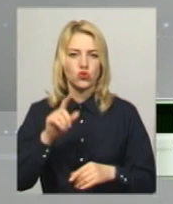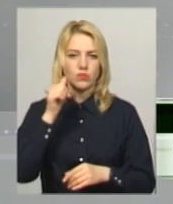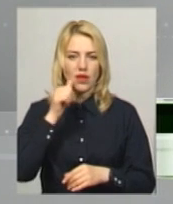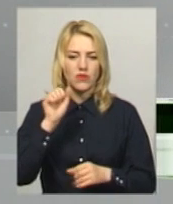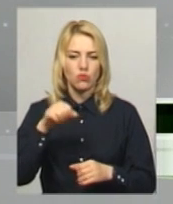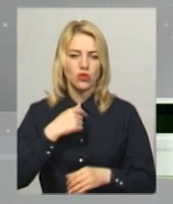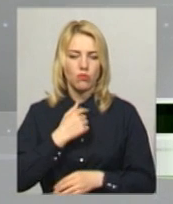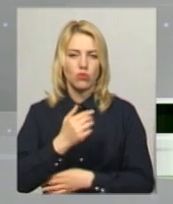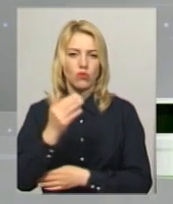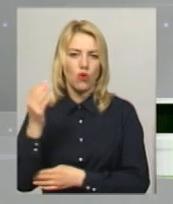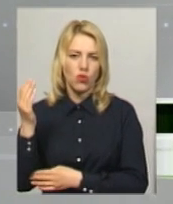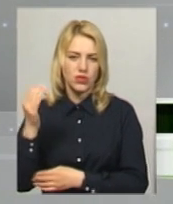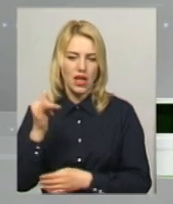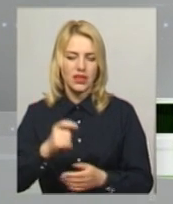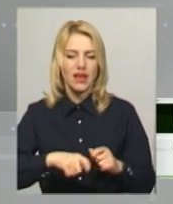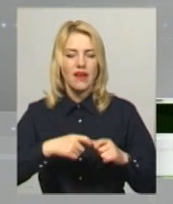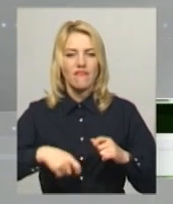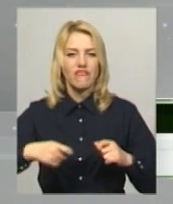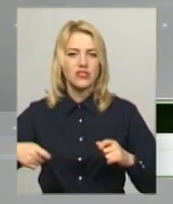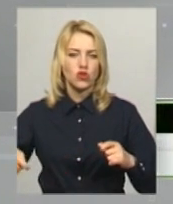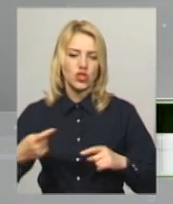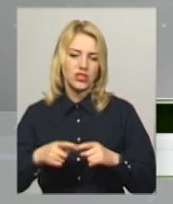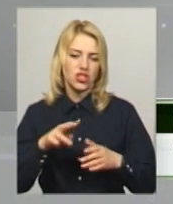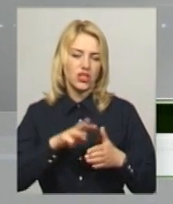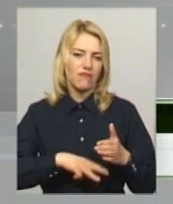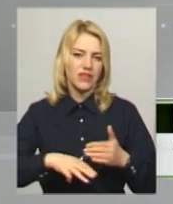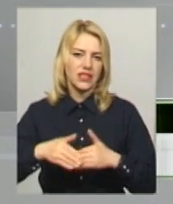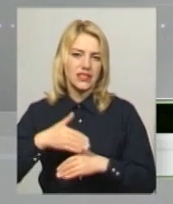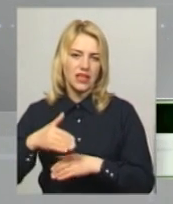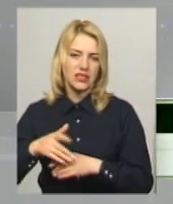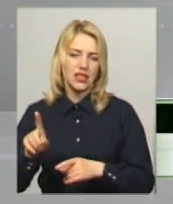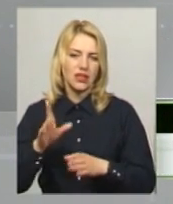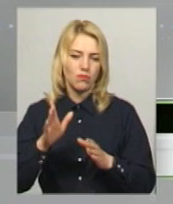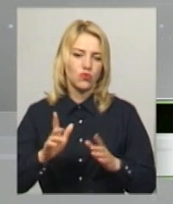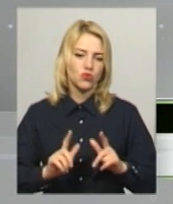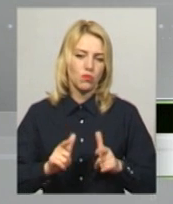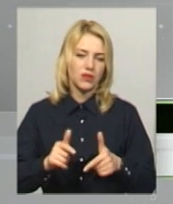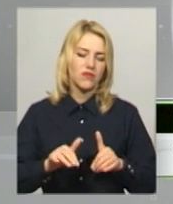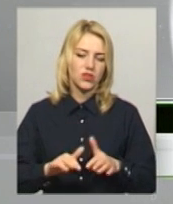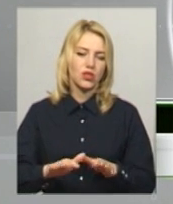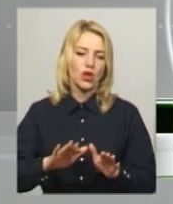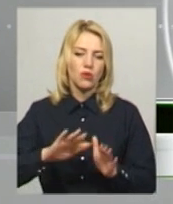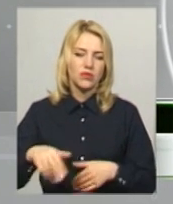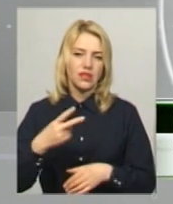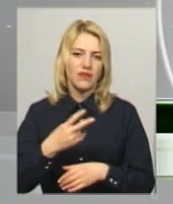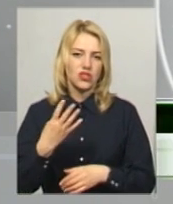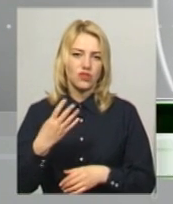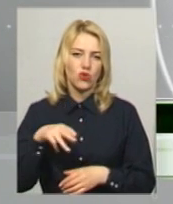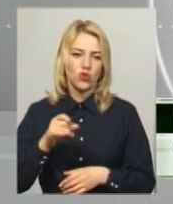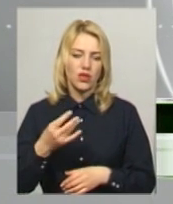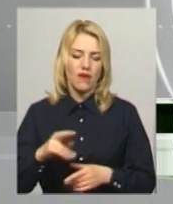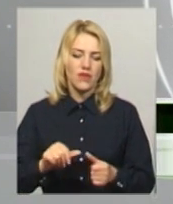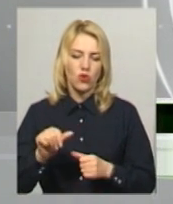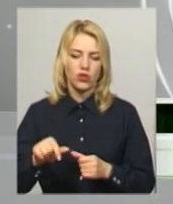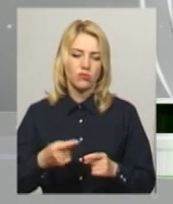проголосувати відсрочення цих штрафних санкцій, які мають вступити в дію після 24 травня. Крім того, згідно